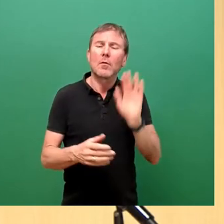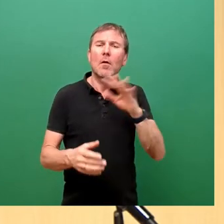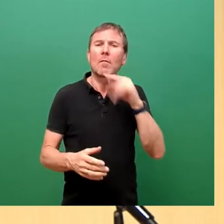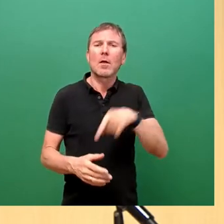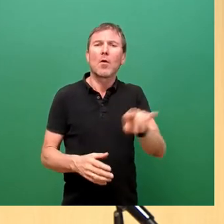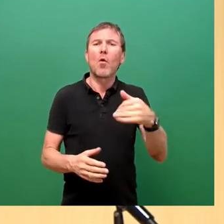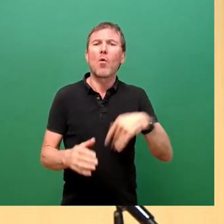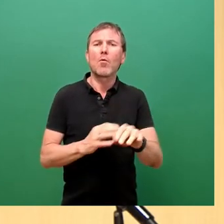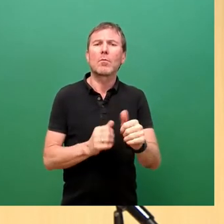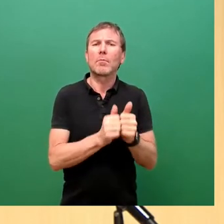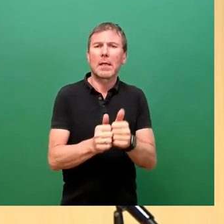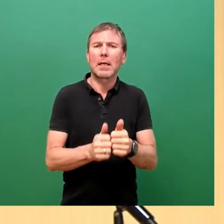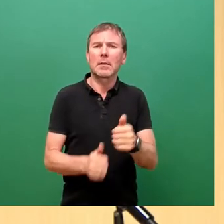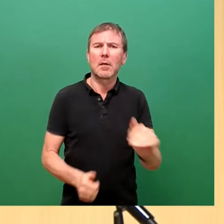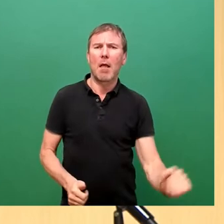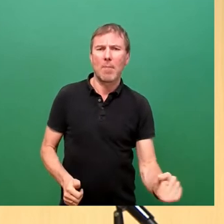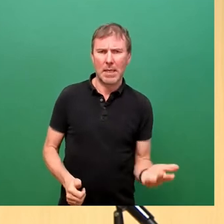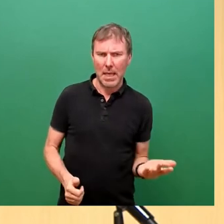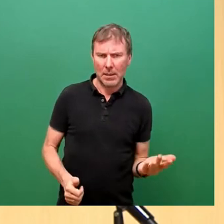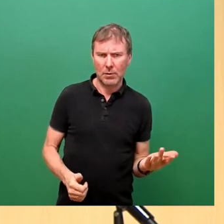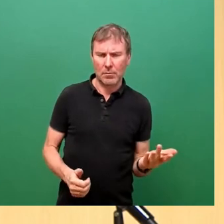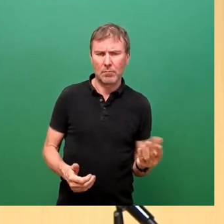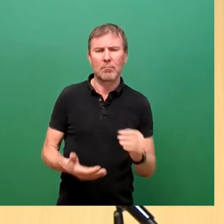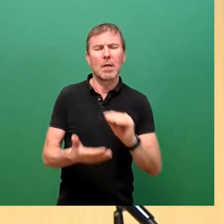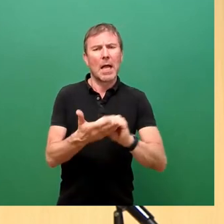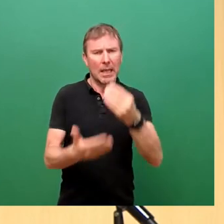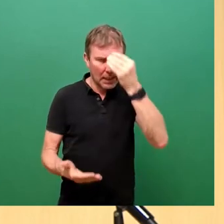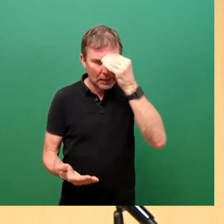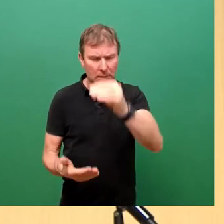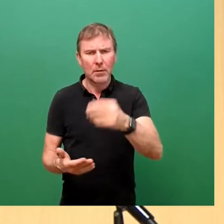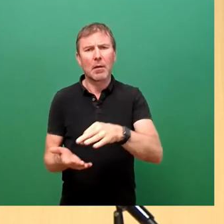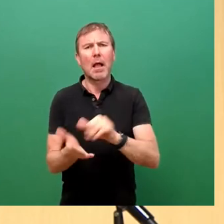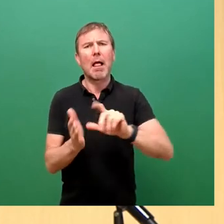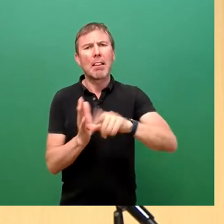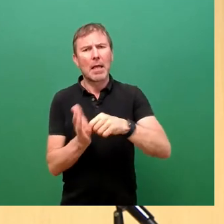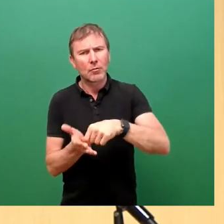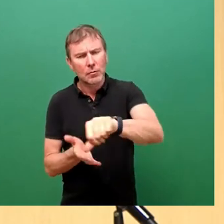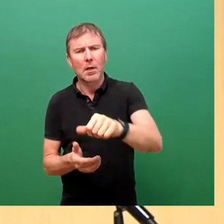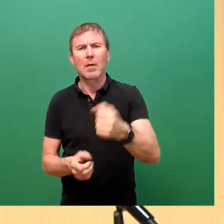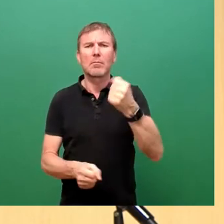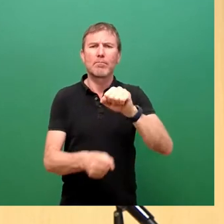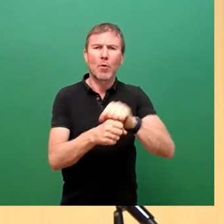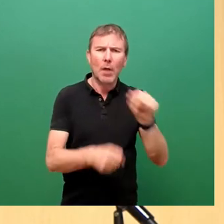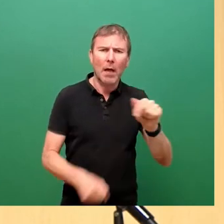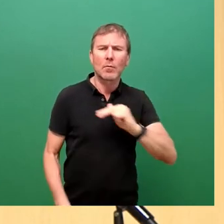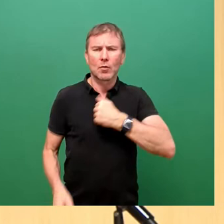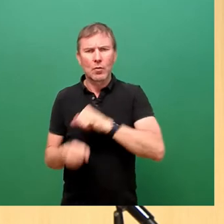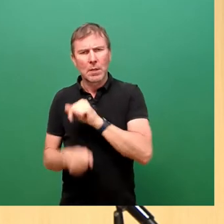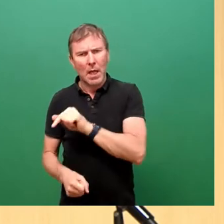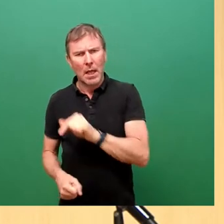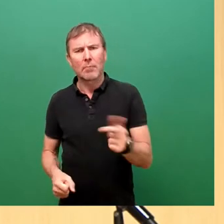Für die Registrierung und Auszahlung von Leistungen haben das Bürgeramt und Sozialamt eine